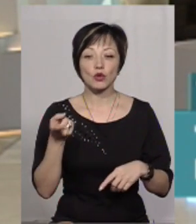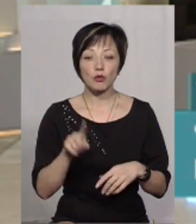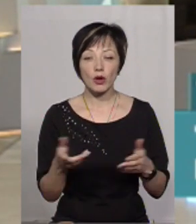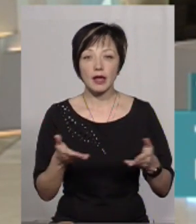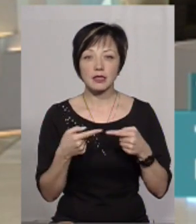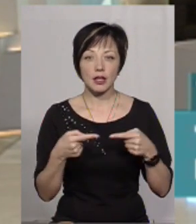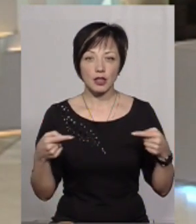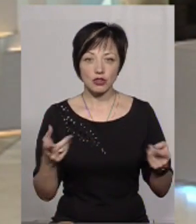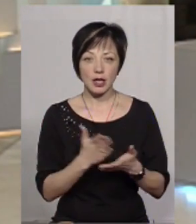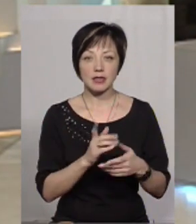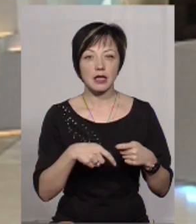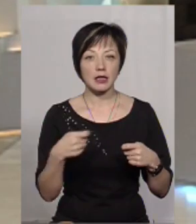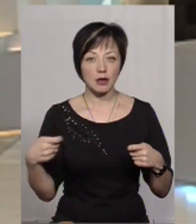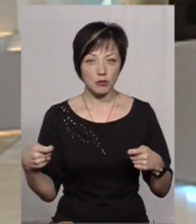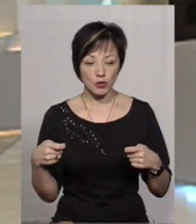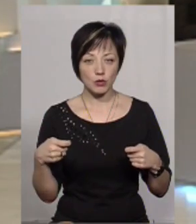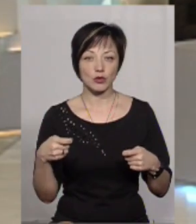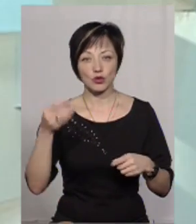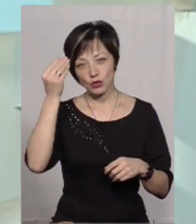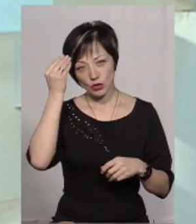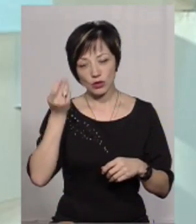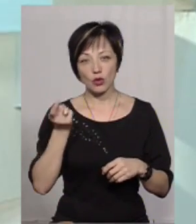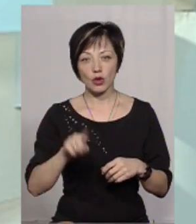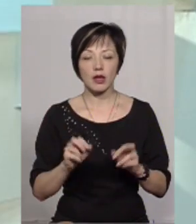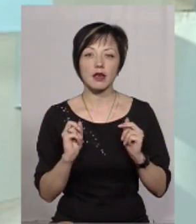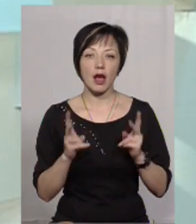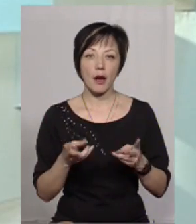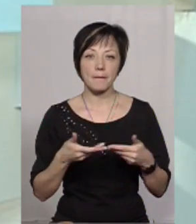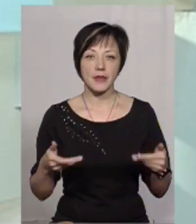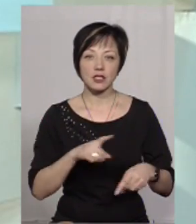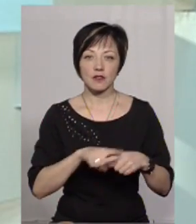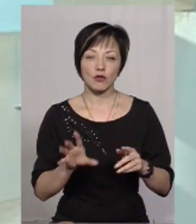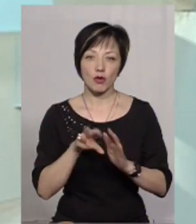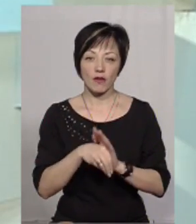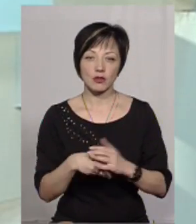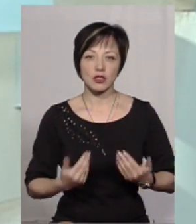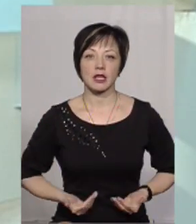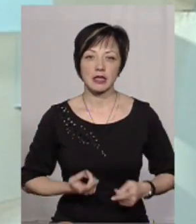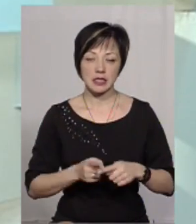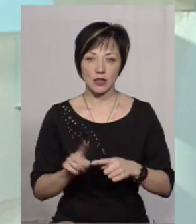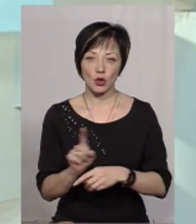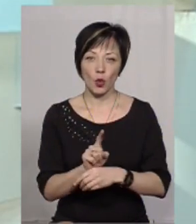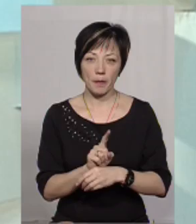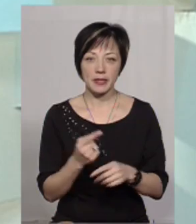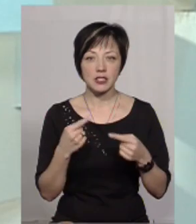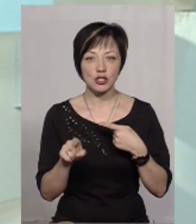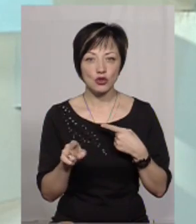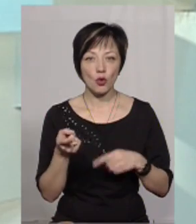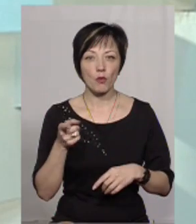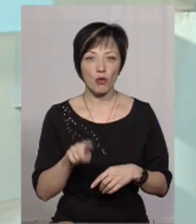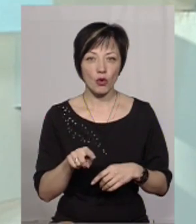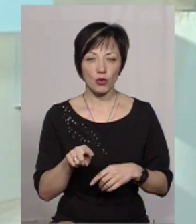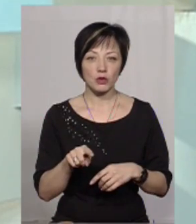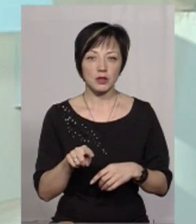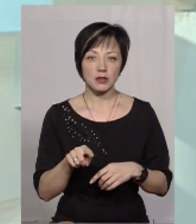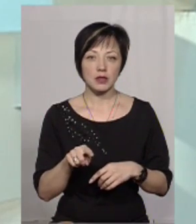якісь речі, очевидно, є затримкою із точки зору того, як ми швидко впроваджуємо в життя ці норми. З іншого боку,